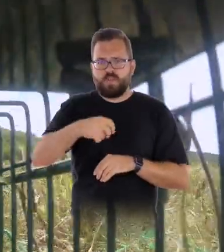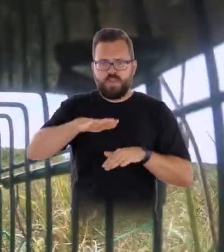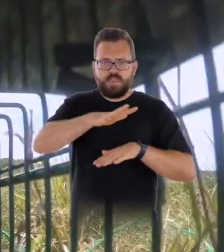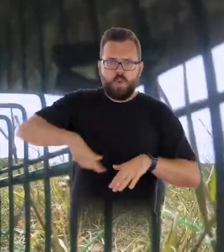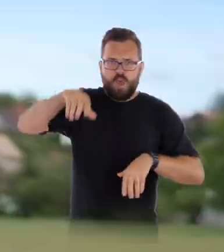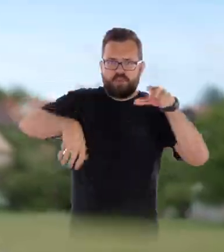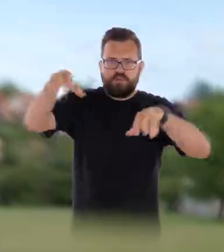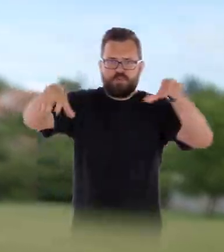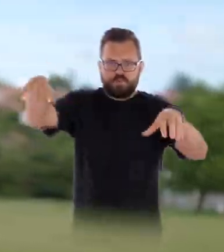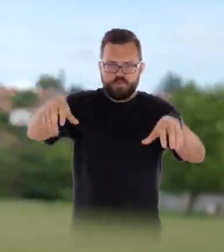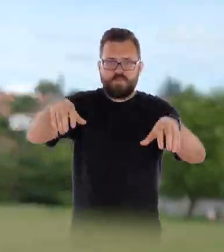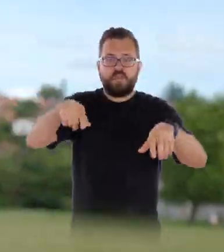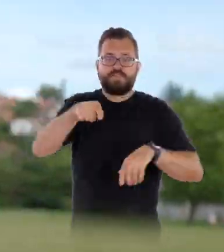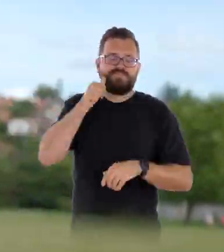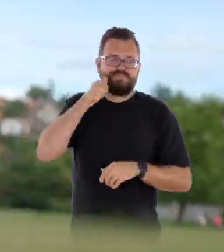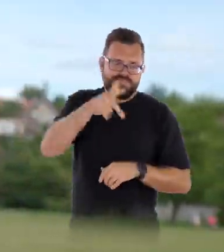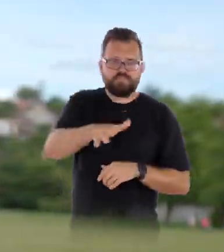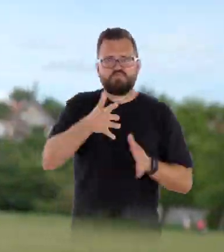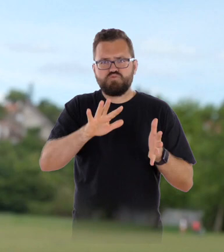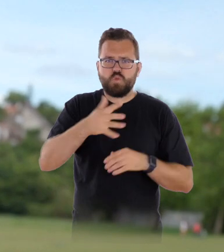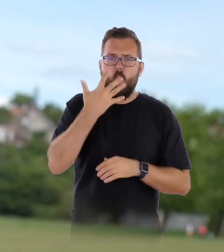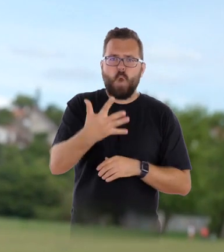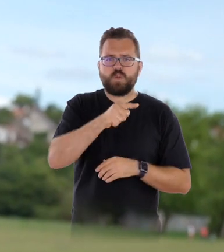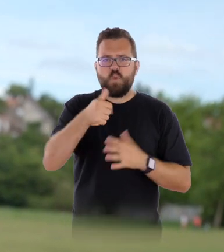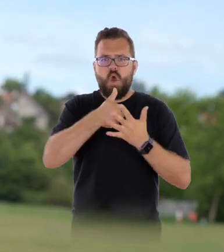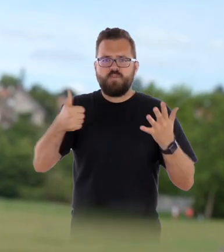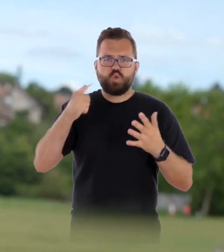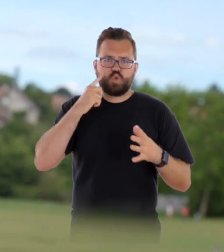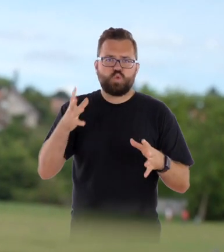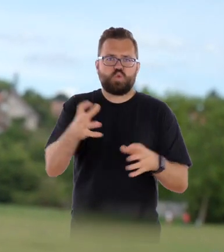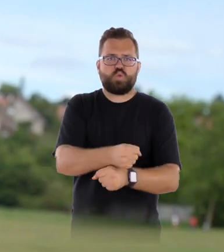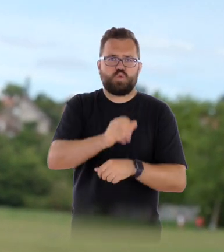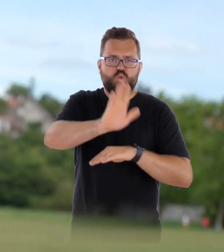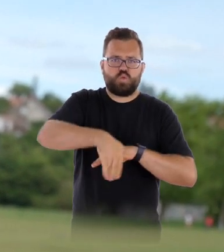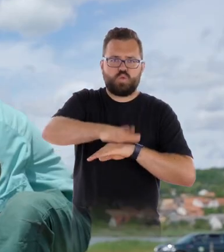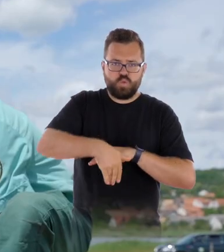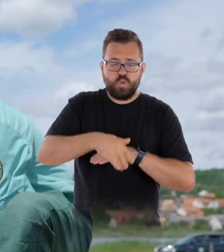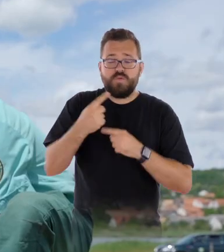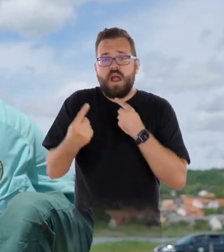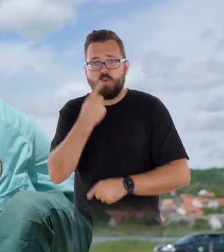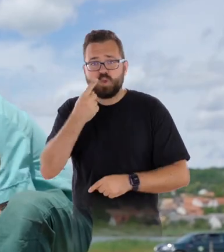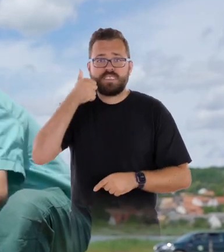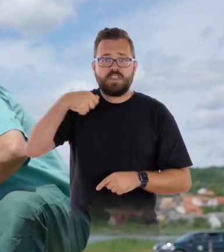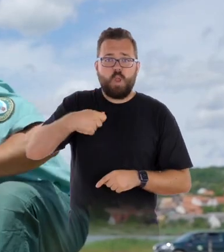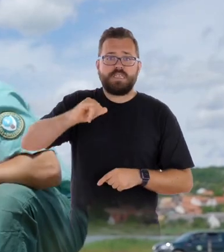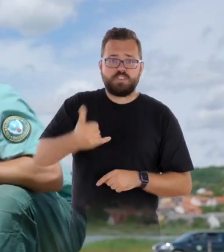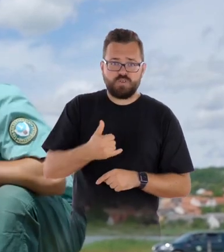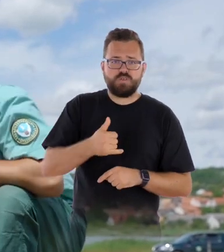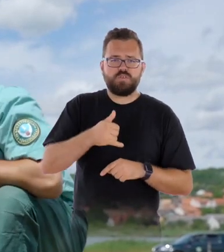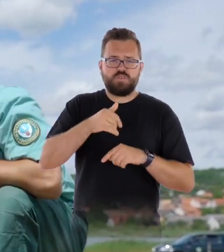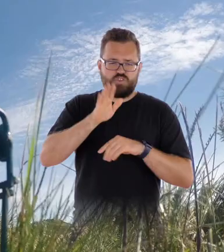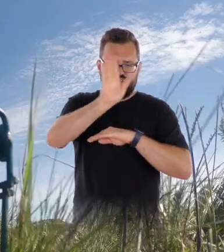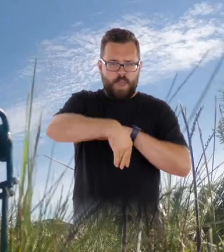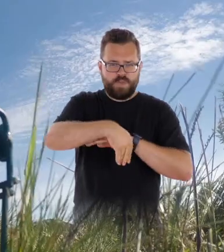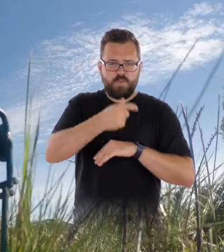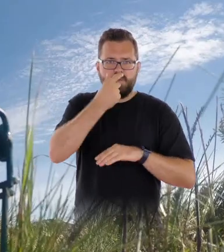mennyiséggel tudunk megfogni nagyjából naponta 50-60, de az is előfordult, hogy 100 példányt. A csapdába alma kerül, alma a csalít.